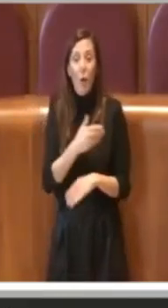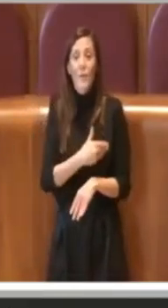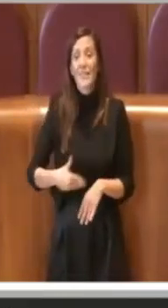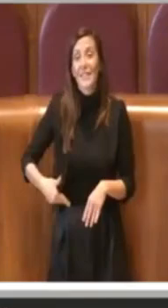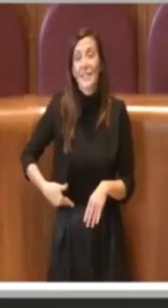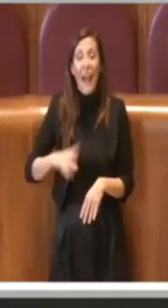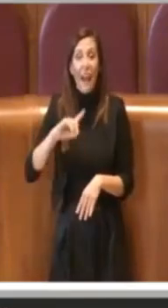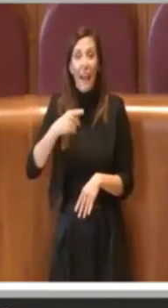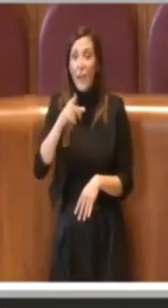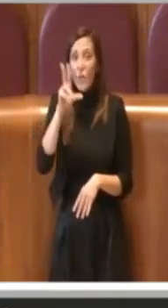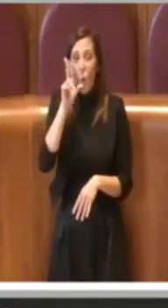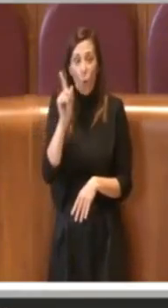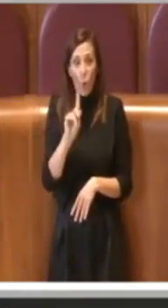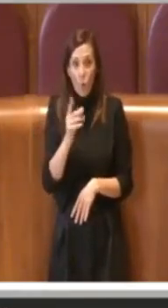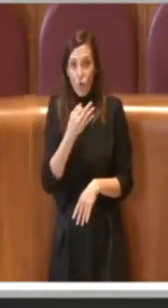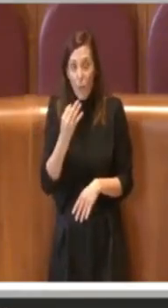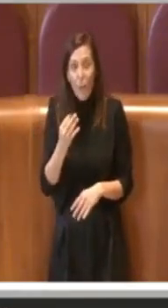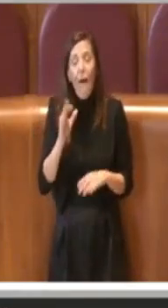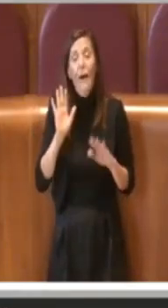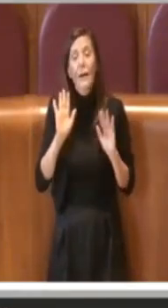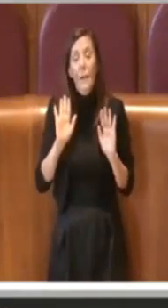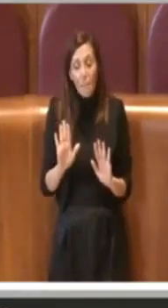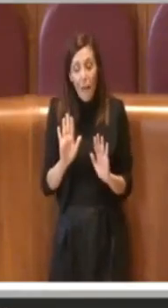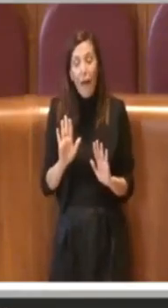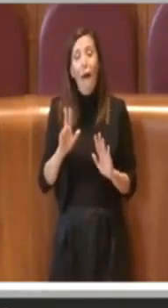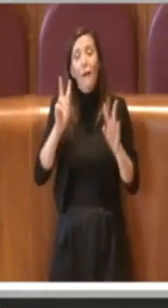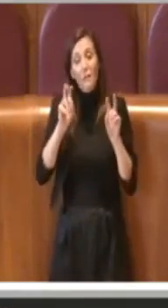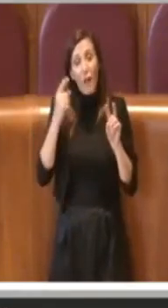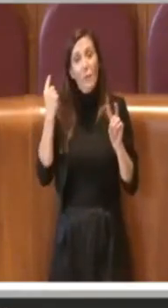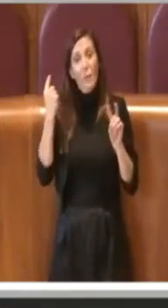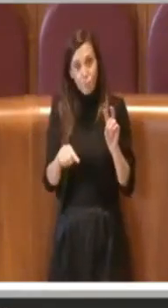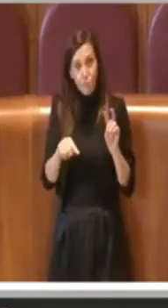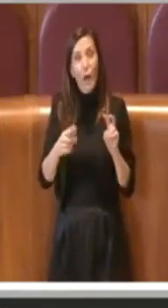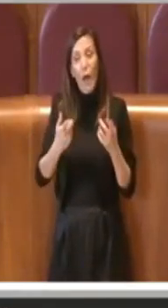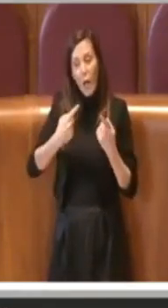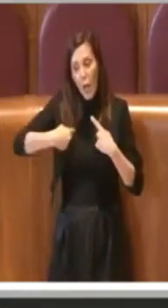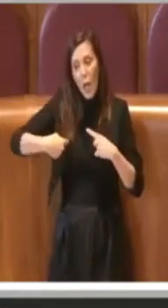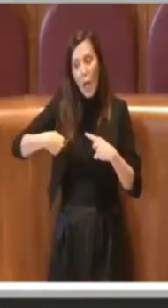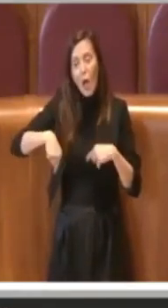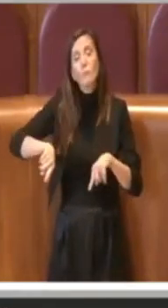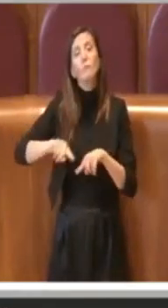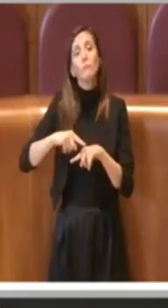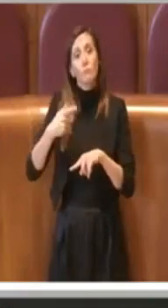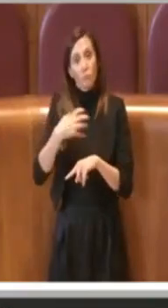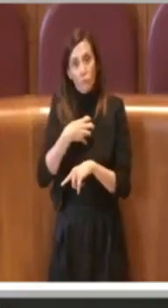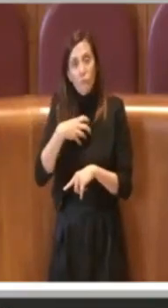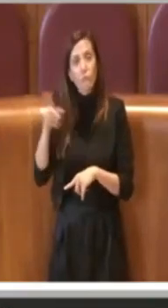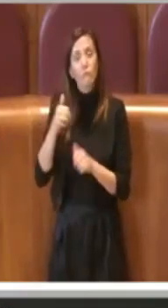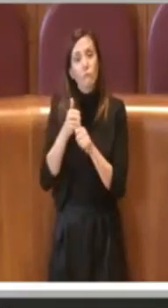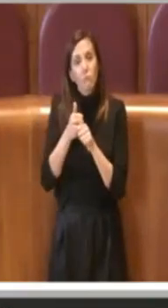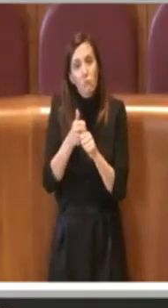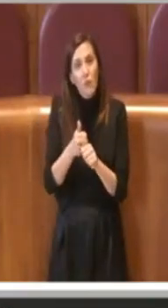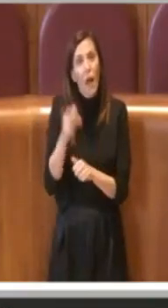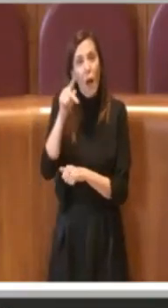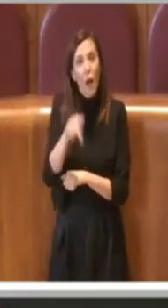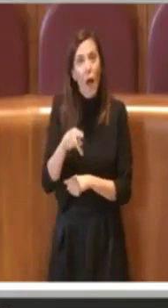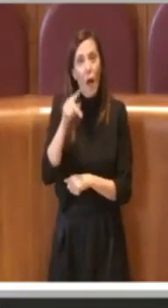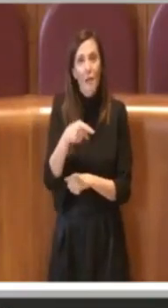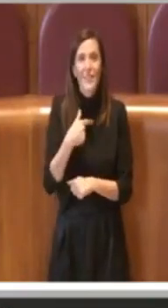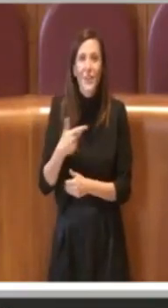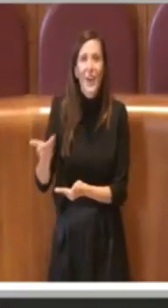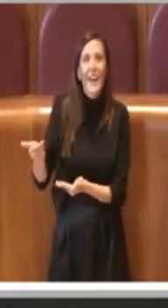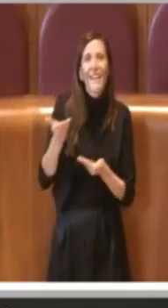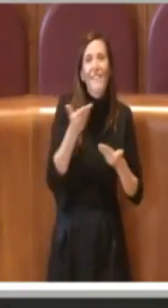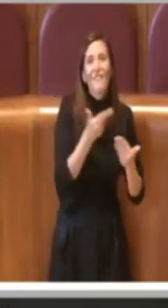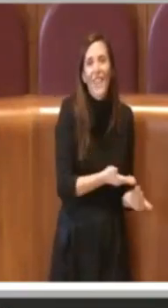tema che questa amministrazione sta seguendo da molti anni. Io invito l'opposizione